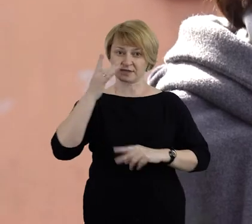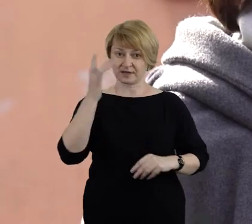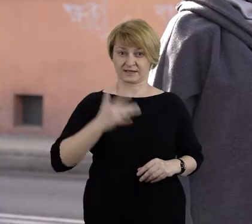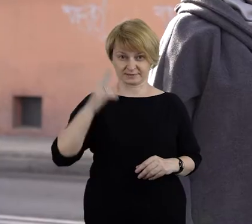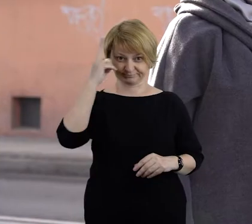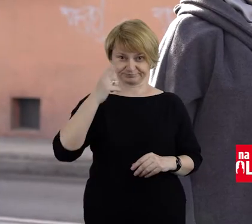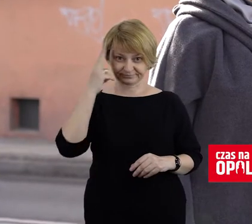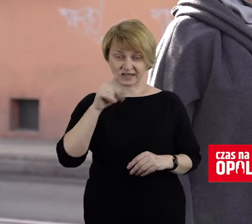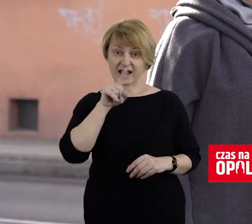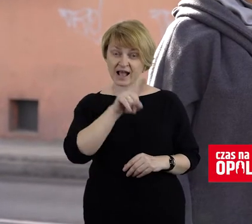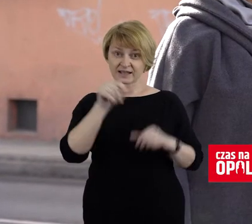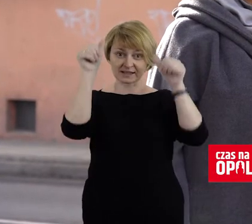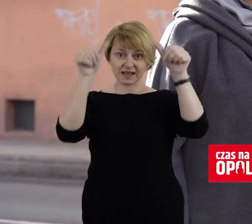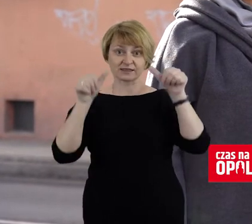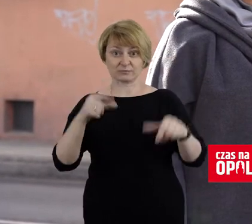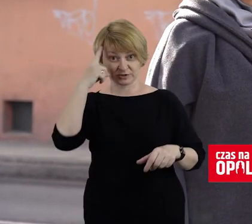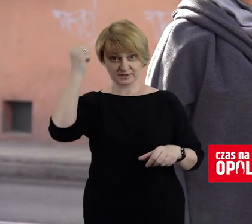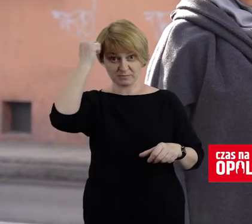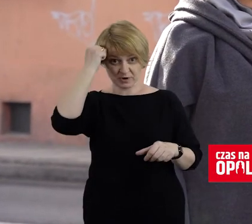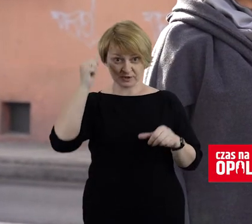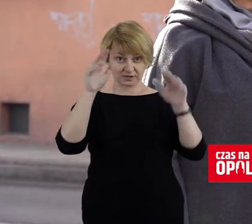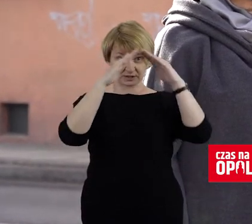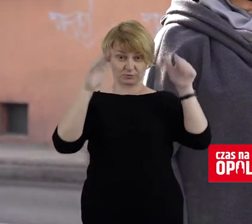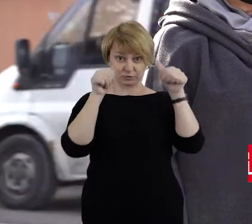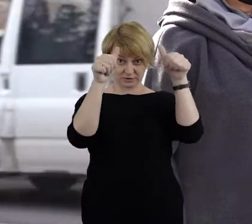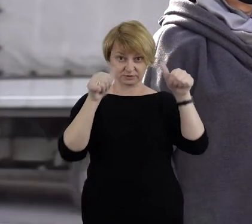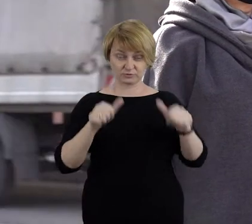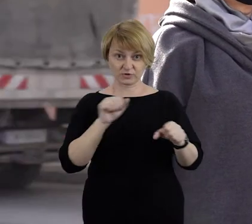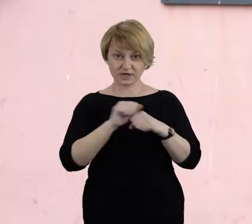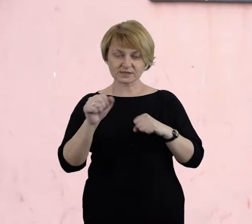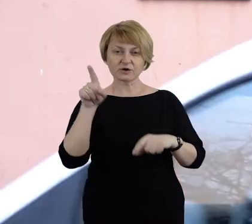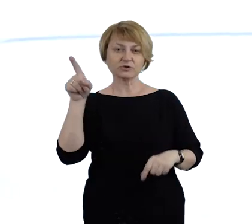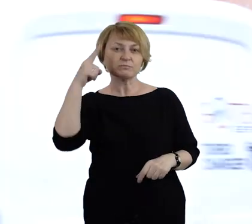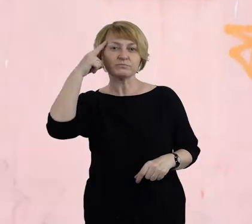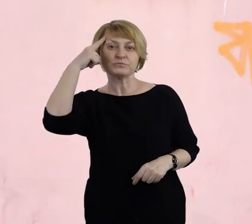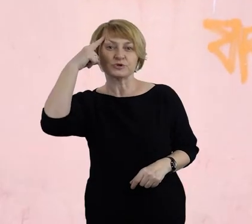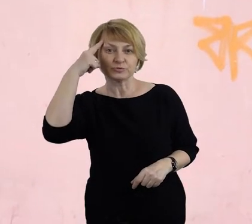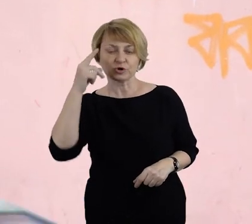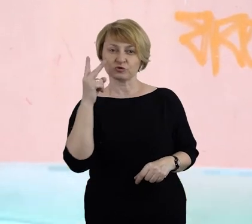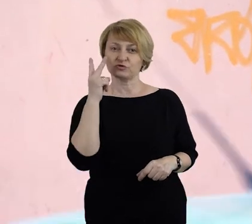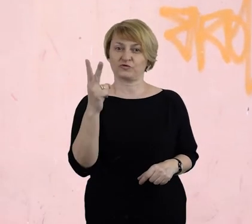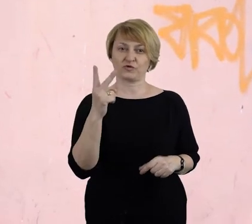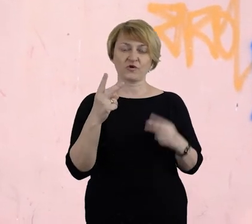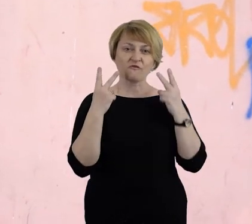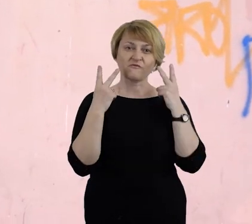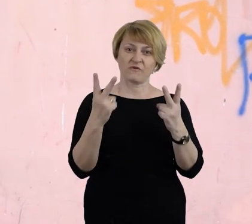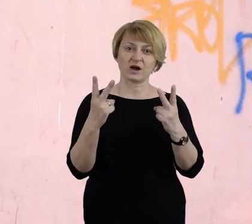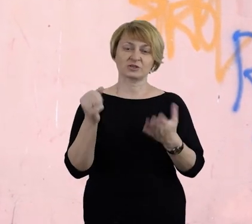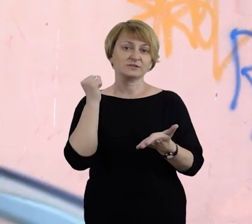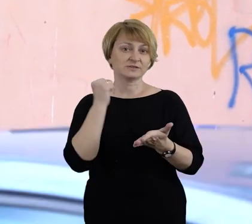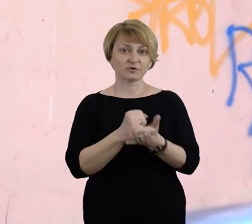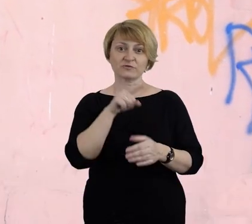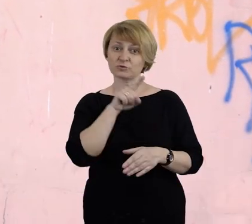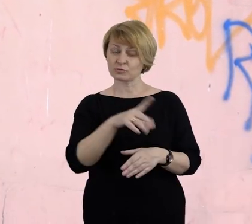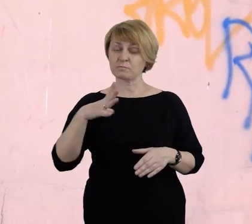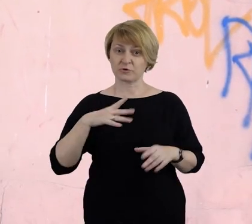Radzieckiej. Ale te tablice pamiątkowe na tym budynku przypominają o dwóch ważnych rzeczach,